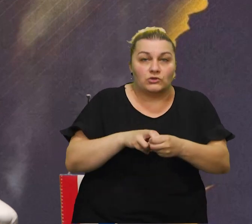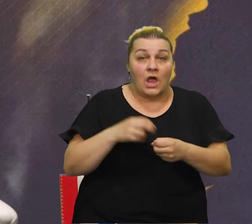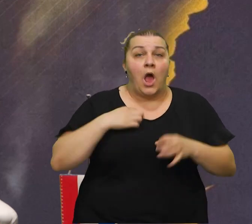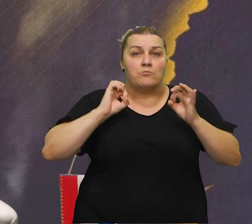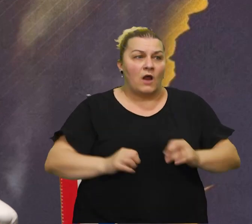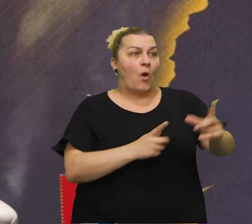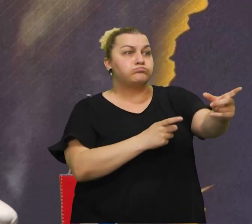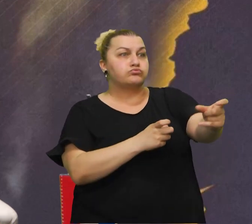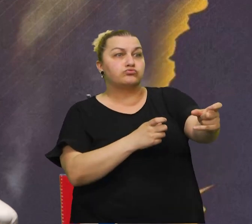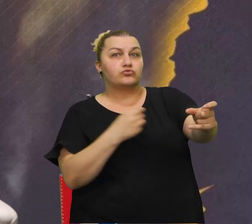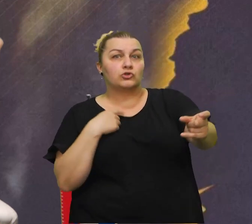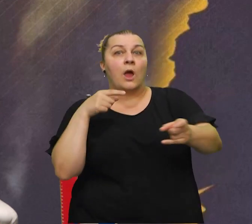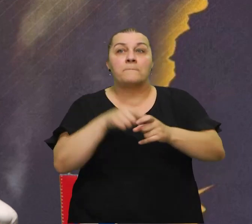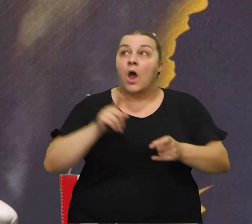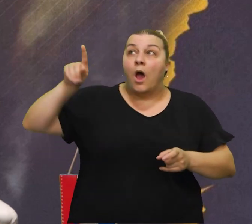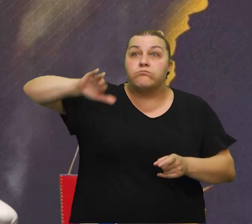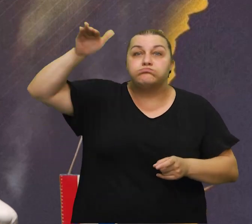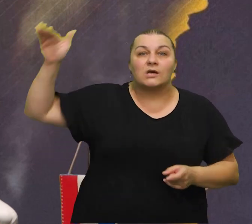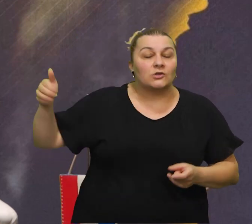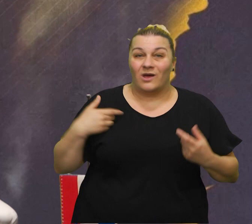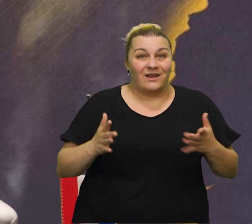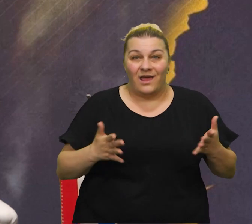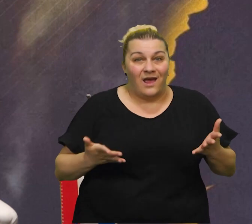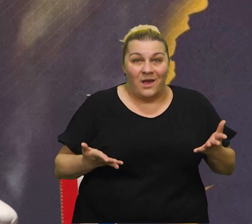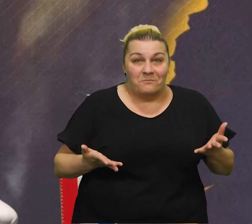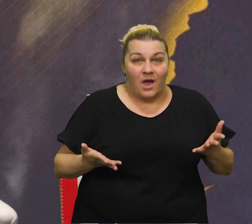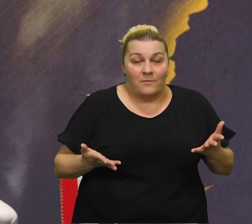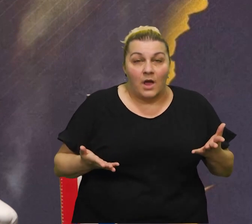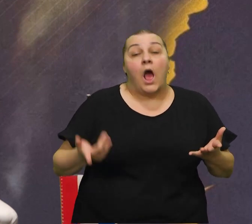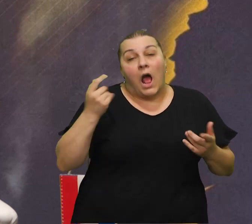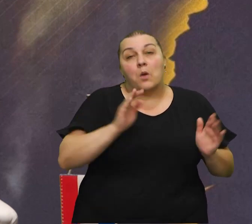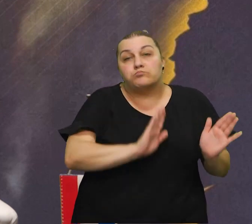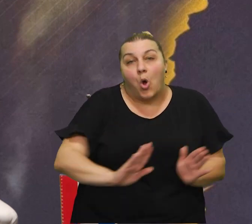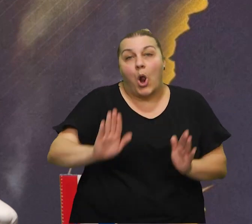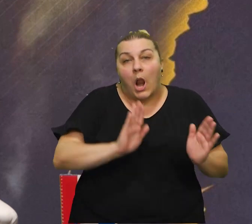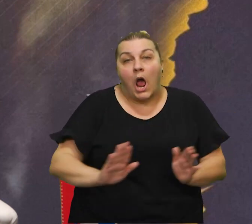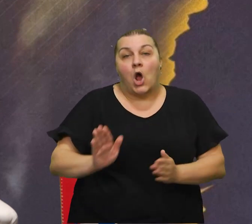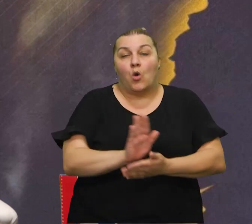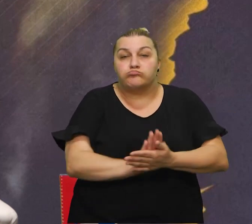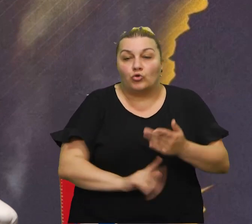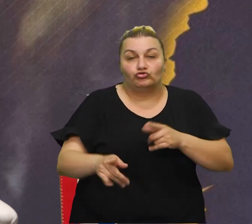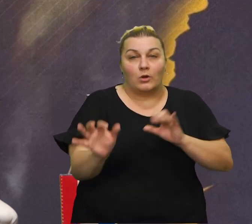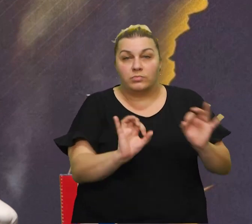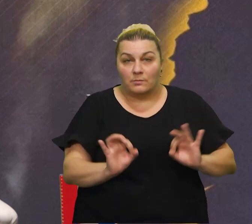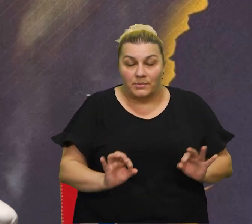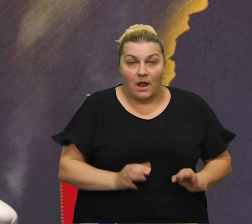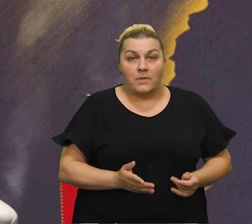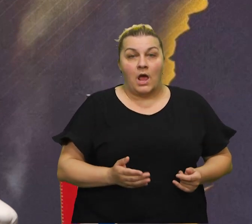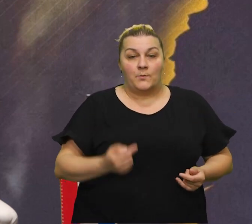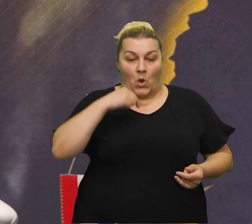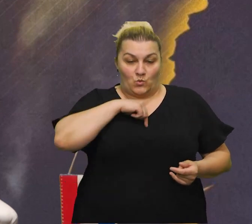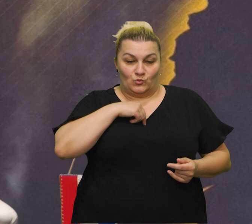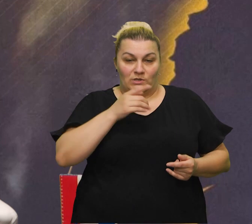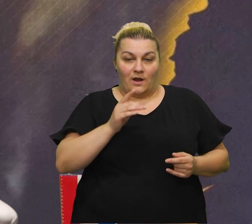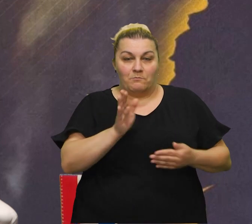pušku da bi mogao biti s njima na brdu gori da budem dio toga, ali polako je već bila priprema, već je u mene